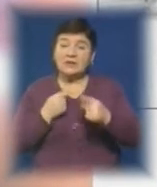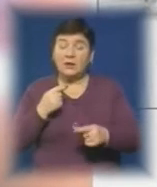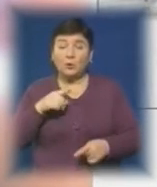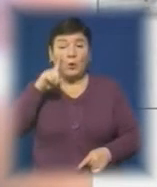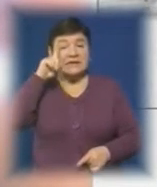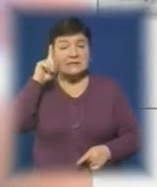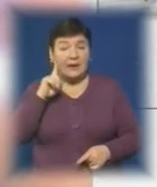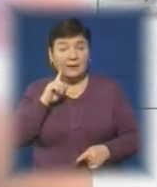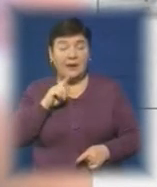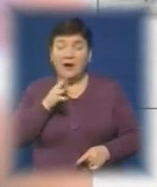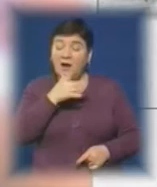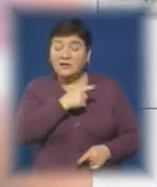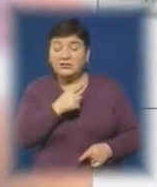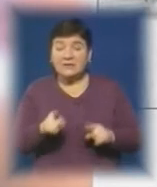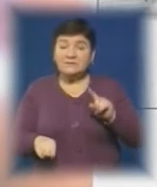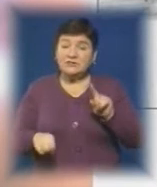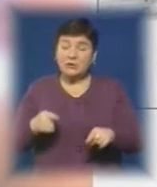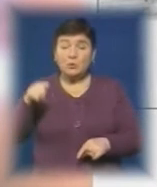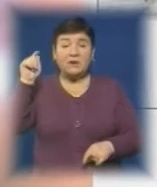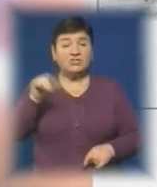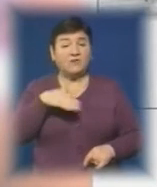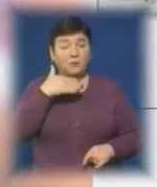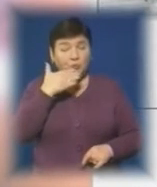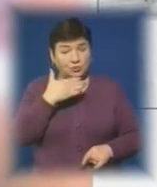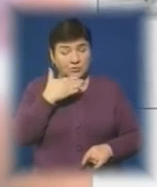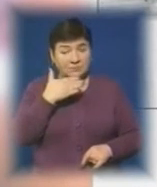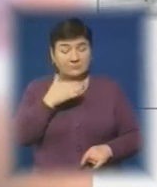Ізраїлю. Час від часу він приїжджав в Ужгород, який дуже любив.